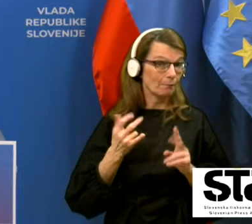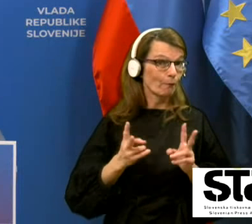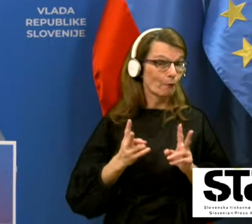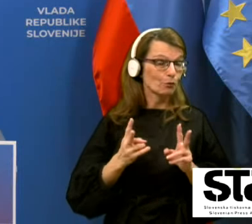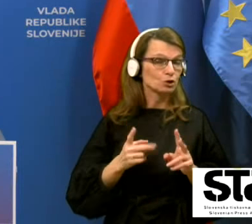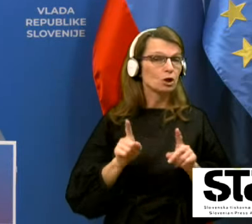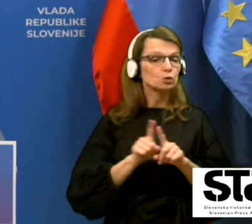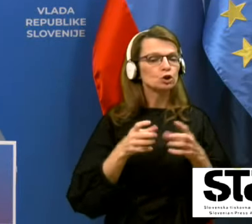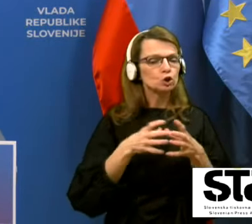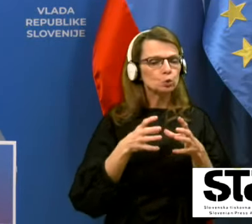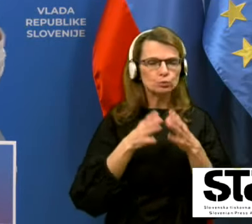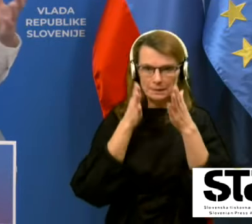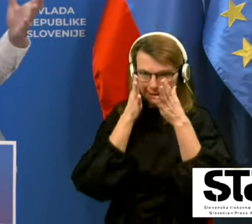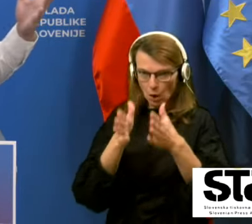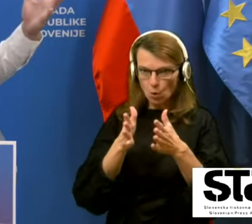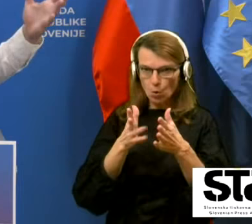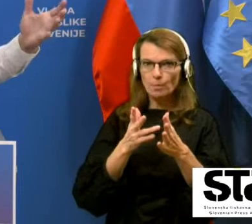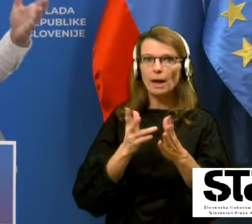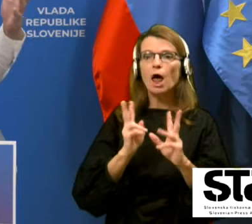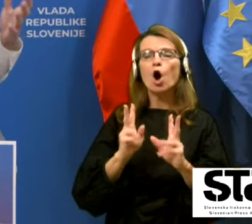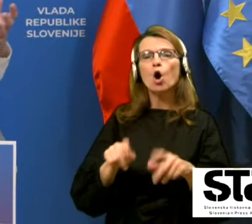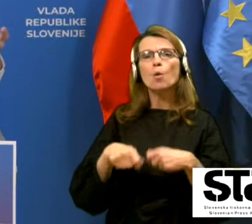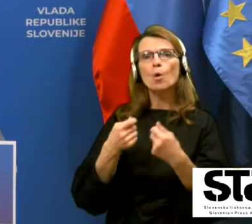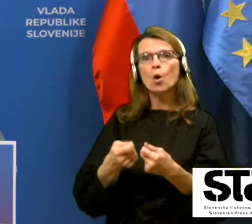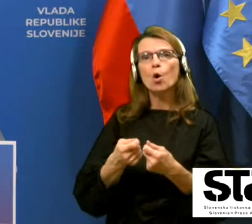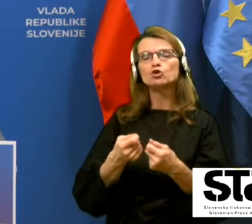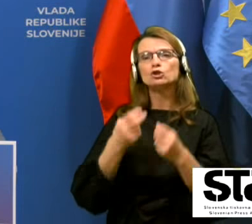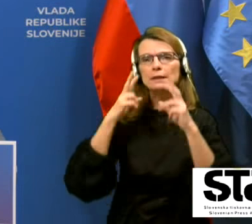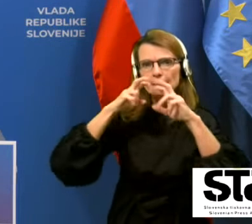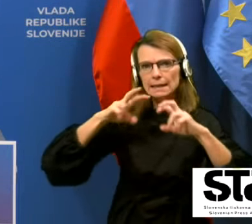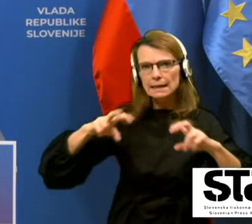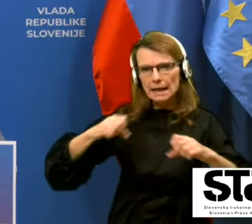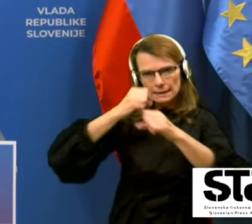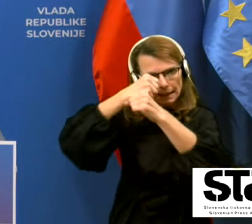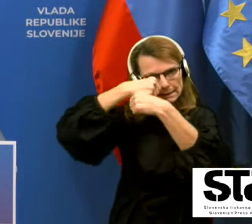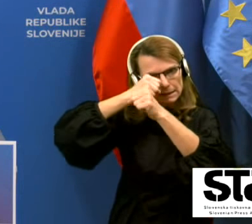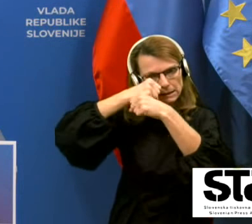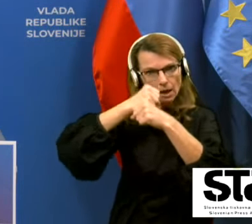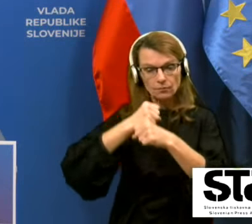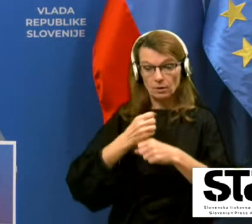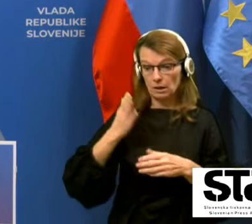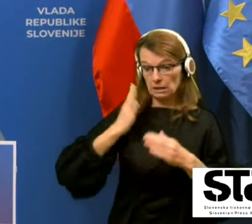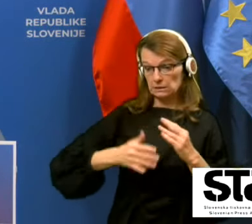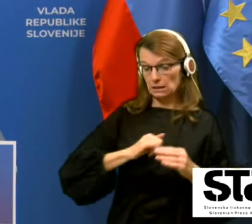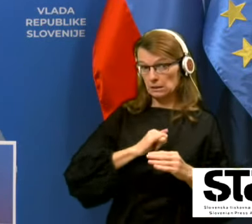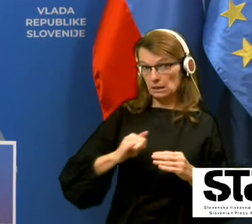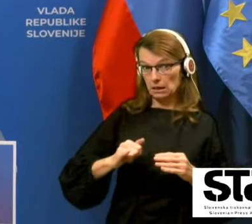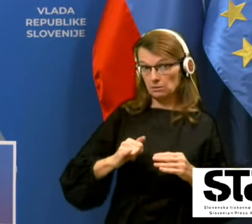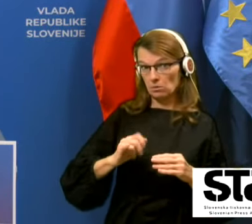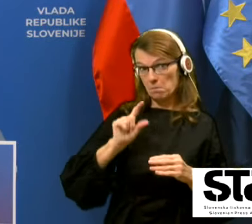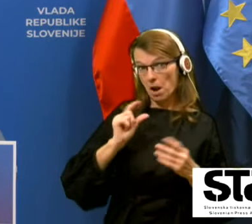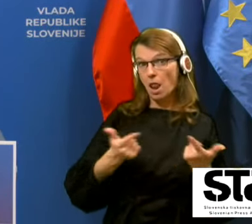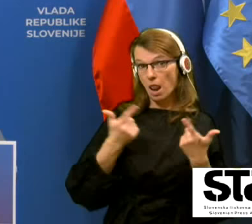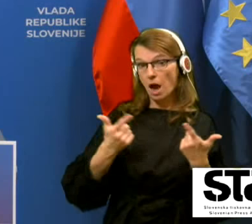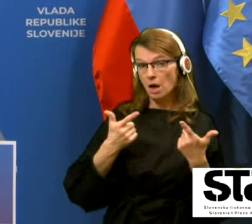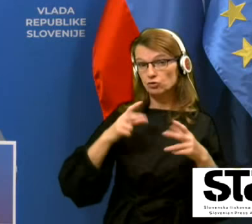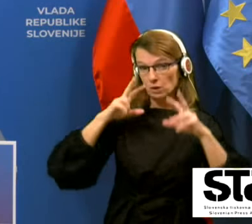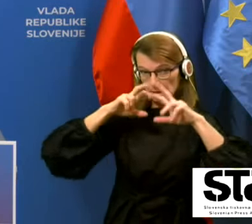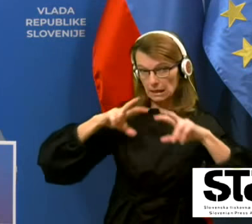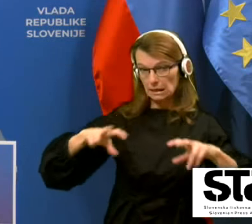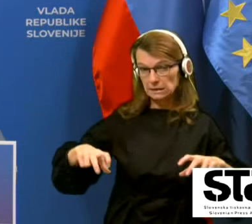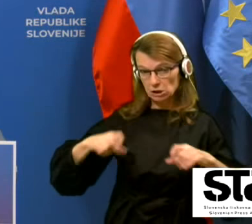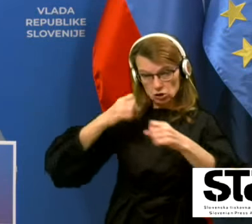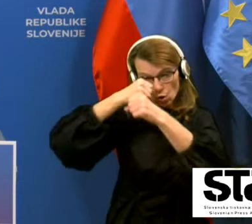omogočila raziskavo. Mogoče je bilo težje, v tem zadnjem letu je bilo raziskovat na tem področju verjetno lažje, ampak upam, da to ne